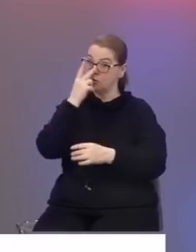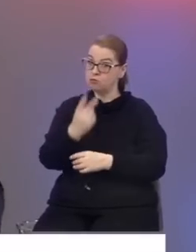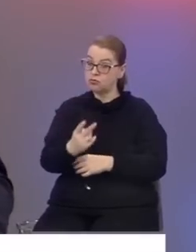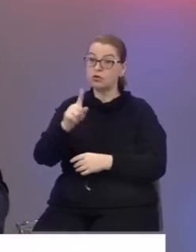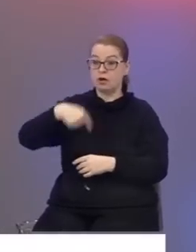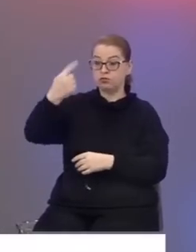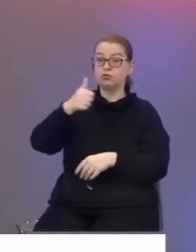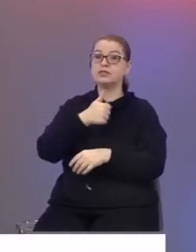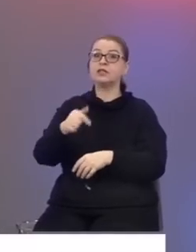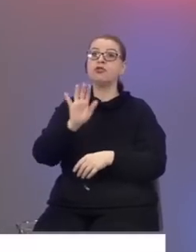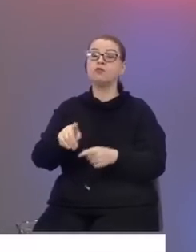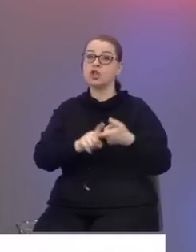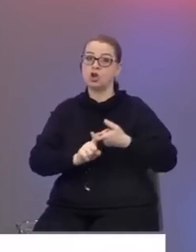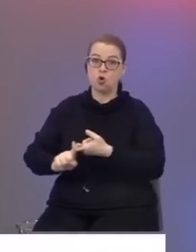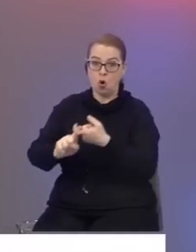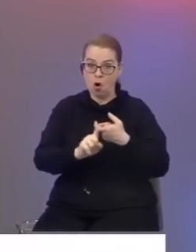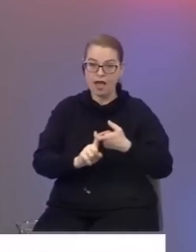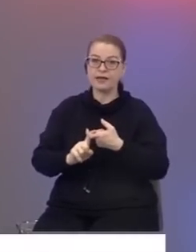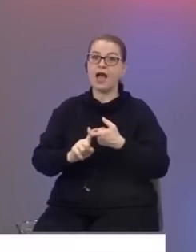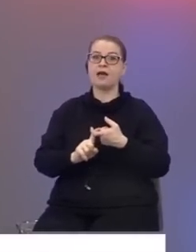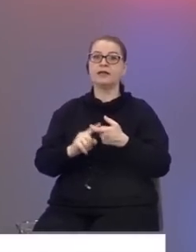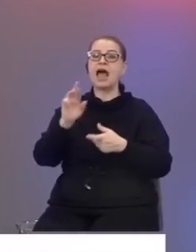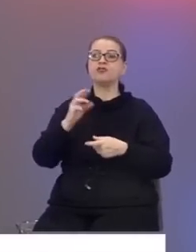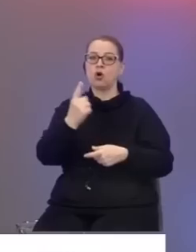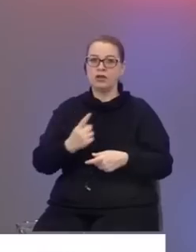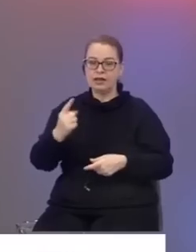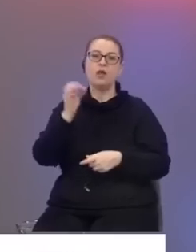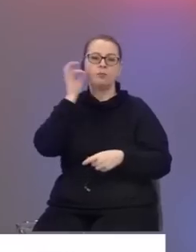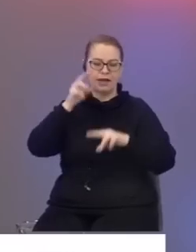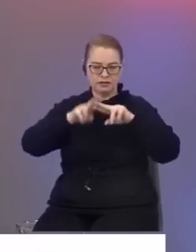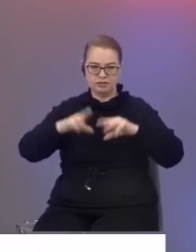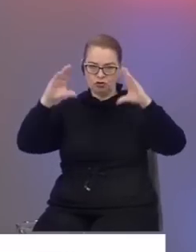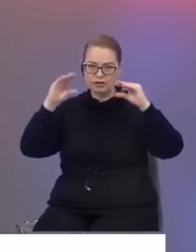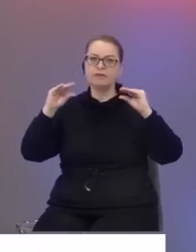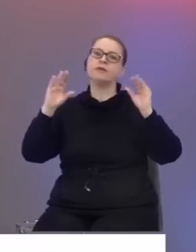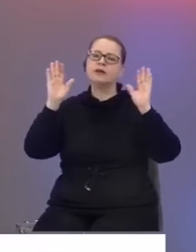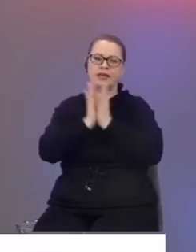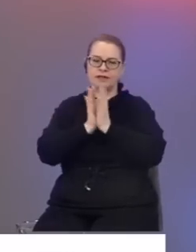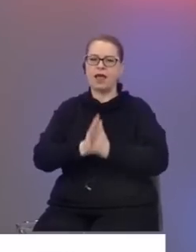Týždeň tu bude s vami kolega Rastev. Iliu my sa uvidíme o dva. Prežite ešte pekný zvyšok nedele. Dovidenia.